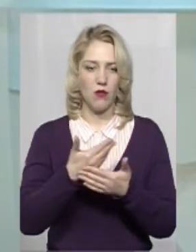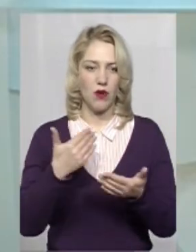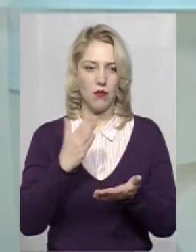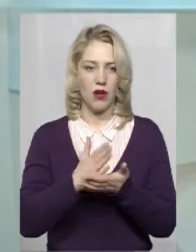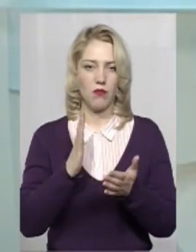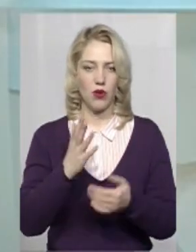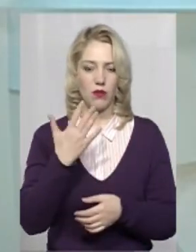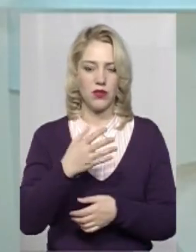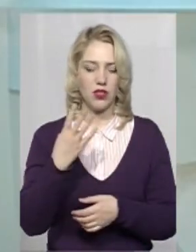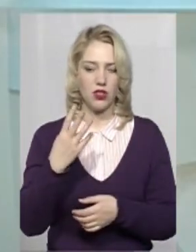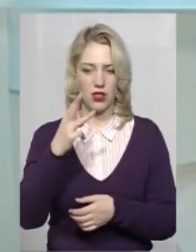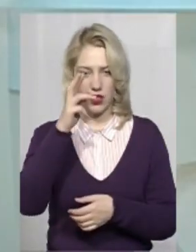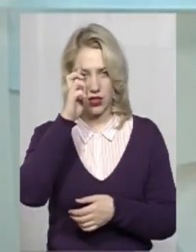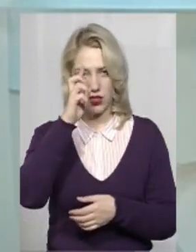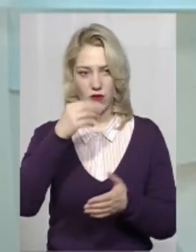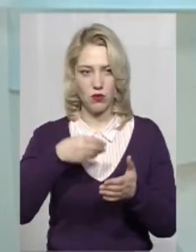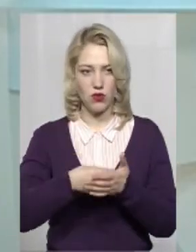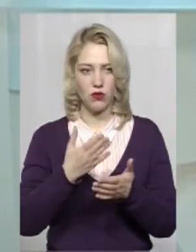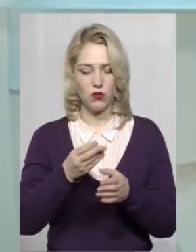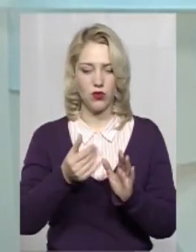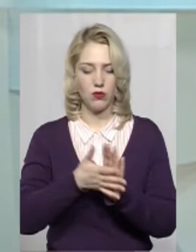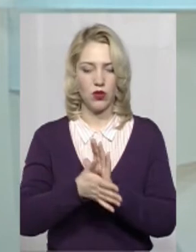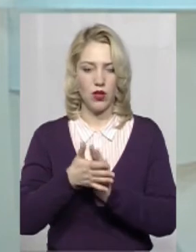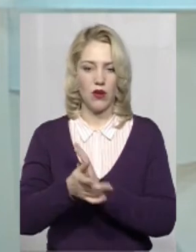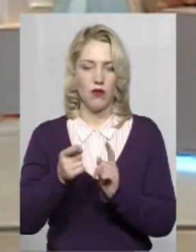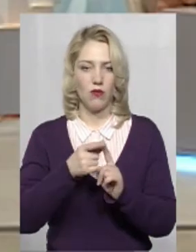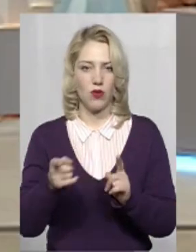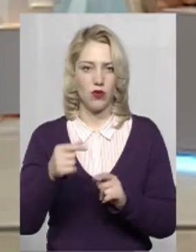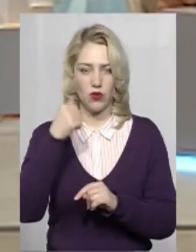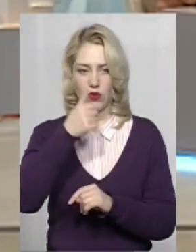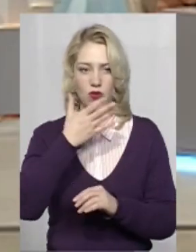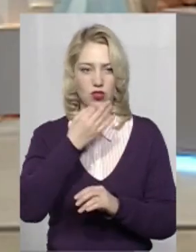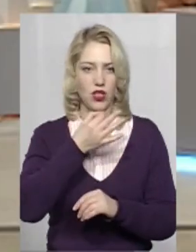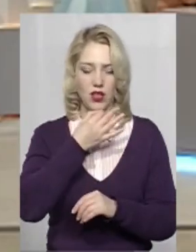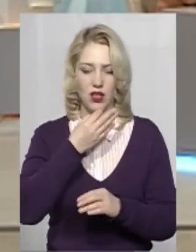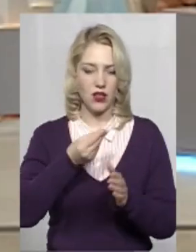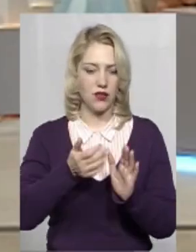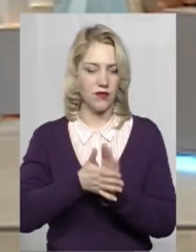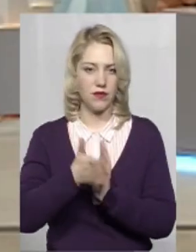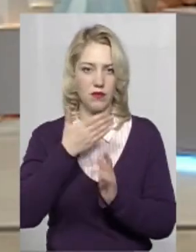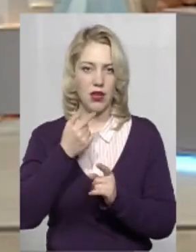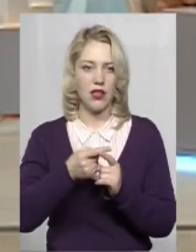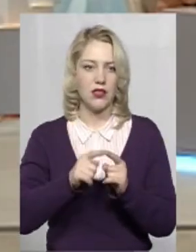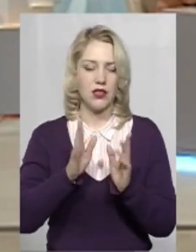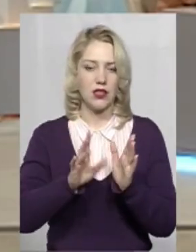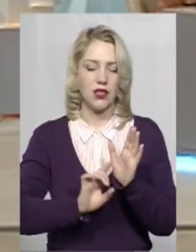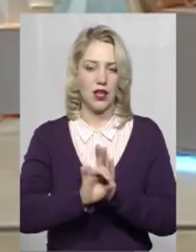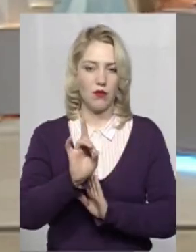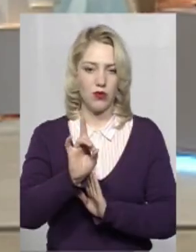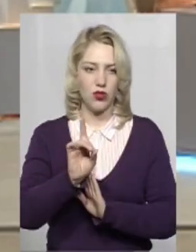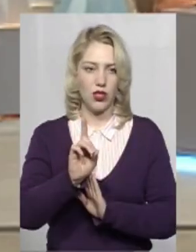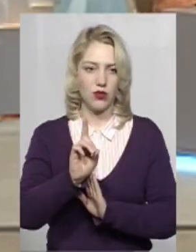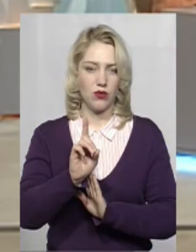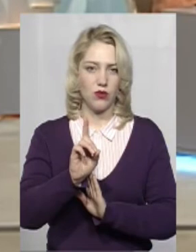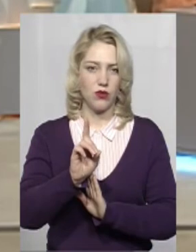маємо 54 мільйони з державного бюджету, ми їх будемо освоїти протягом пікопу. ще не освоєні? Ні, вони не освоєні, ми ж тільки спочатку січня.